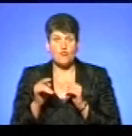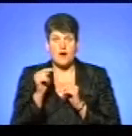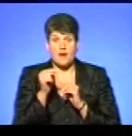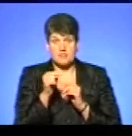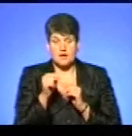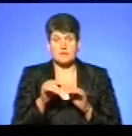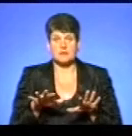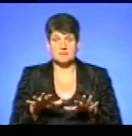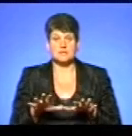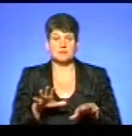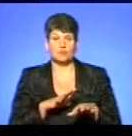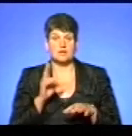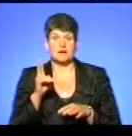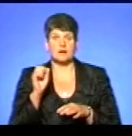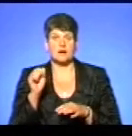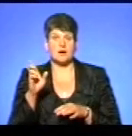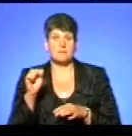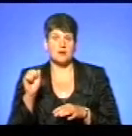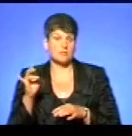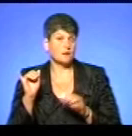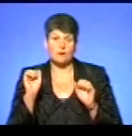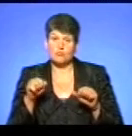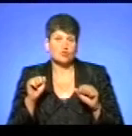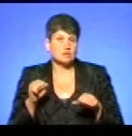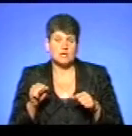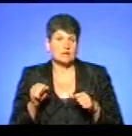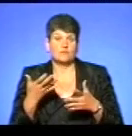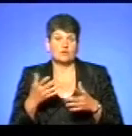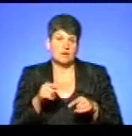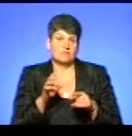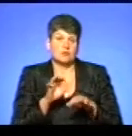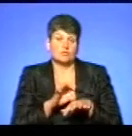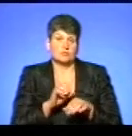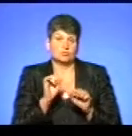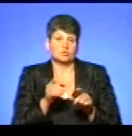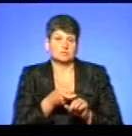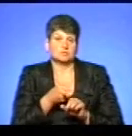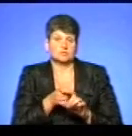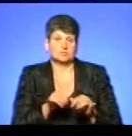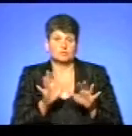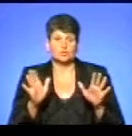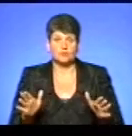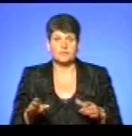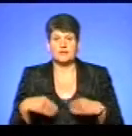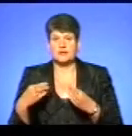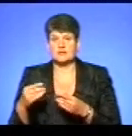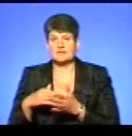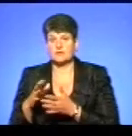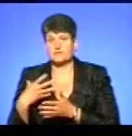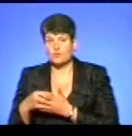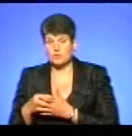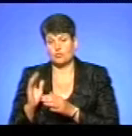на тій місці паслися кабани, словною, цілкомо мовірно, що може бути там вірус так само. І тут же, якщо накусити, дати слові спиня, прийде зараження